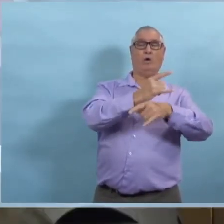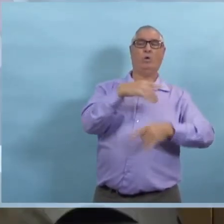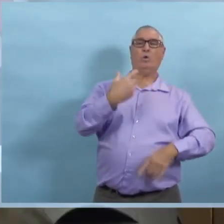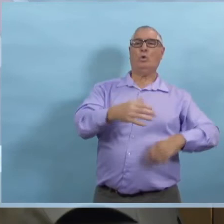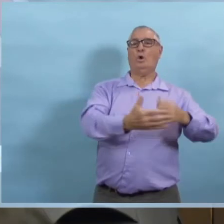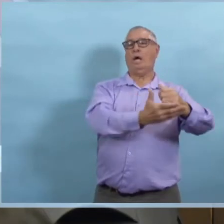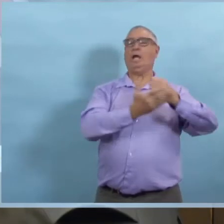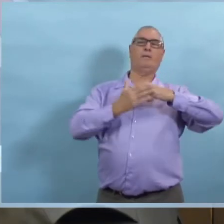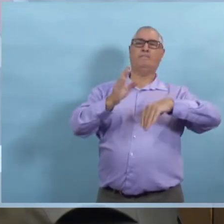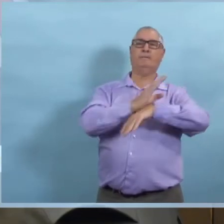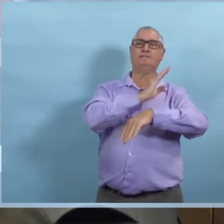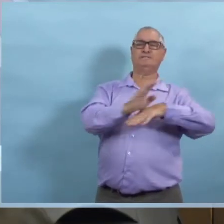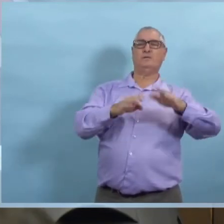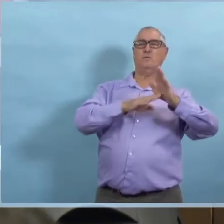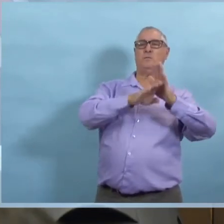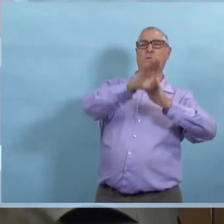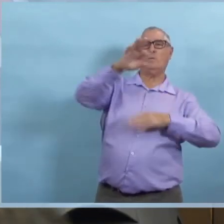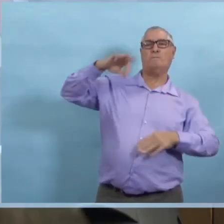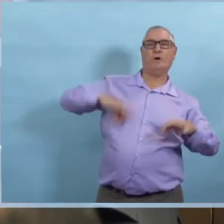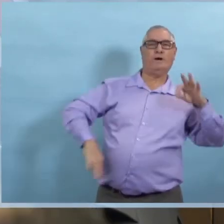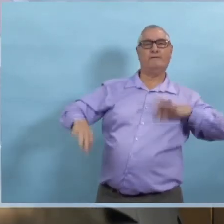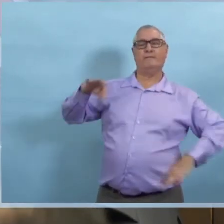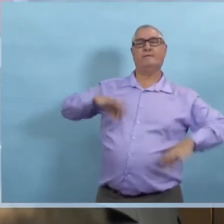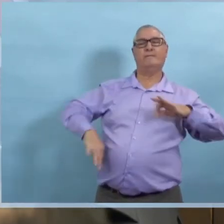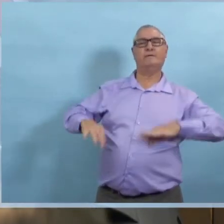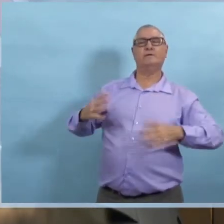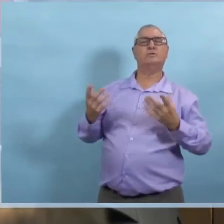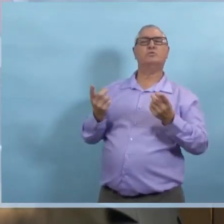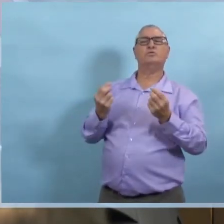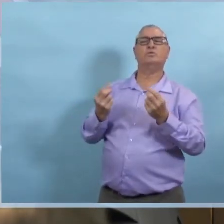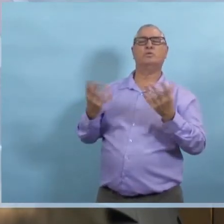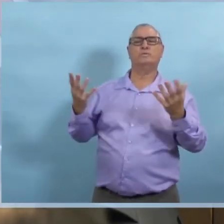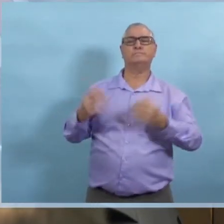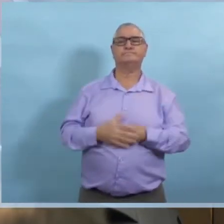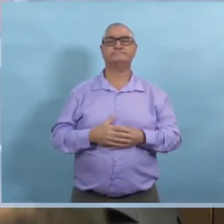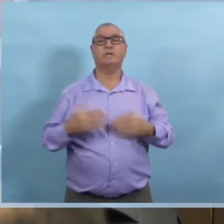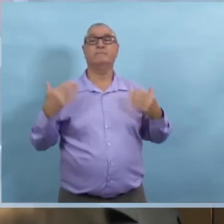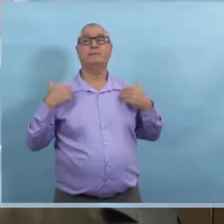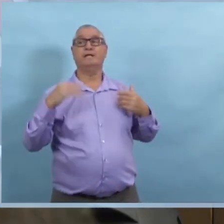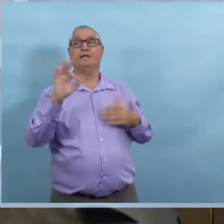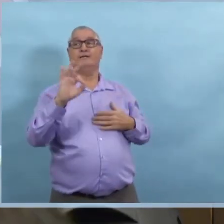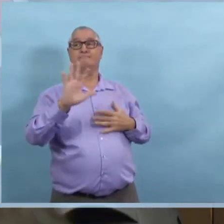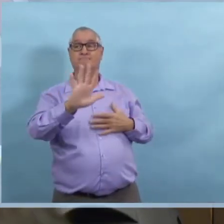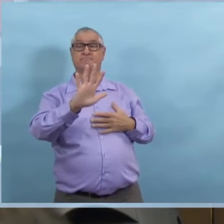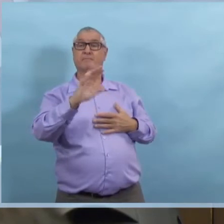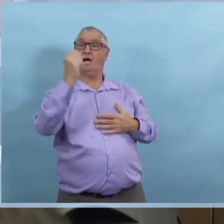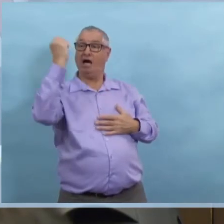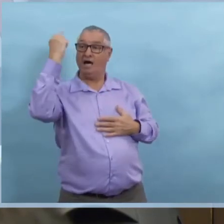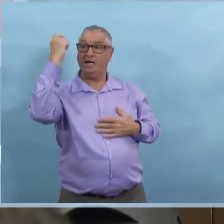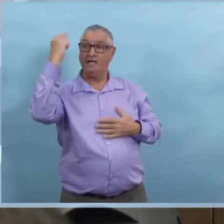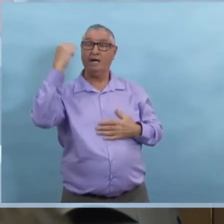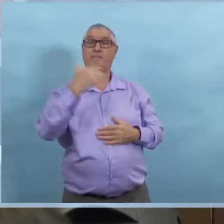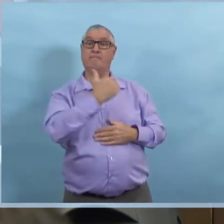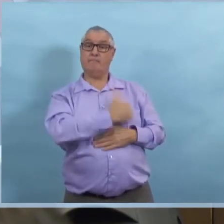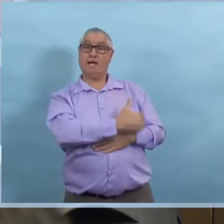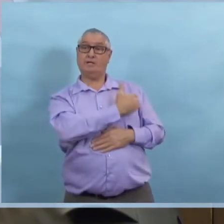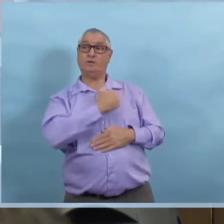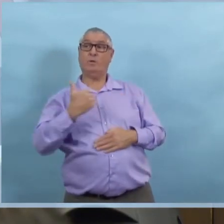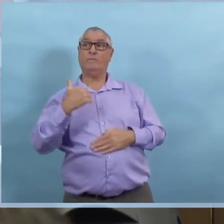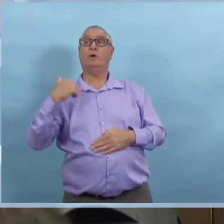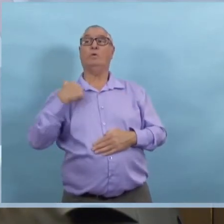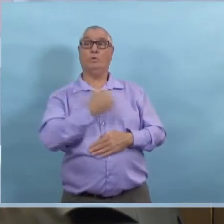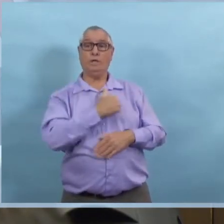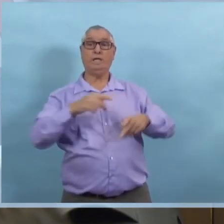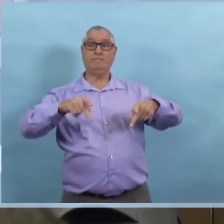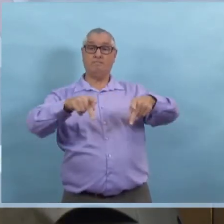Est-ce que vous allez permettre un restaurant de servir, par exemple, de l'alcool lorsqu'ils livrent de la nourriture? Je ne suis pas un expert. Je croyais